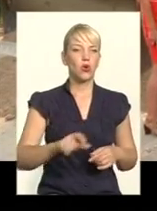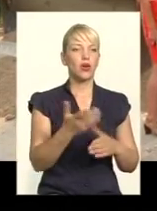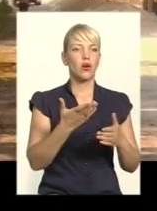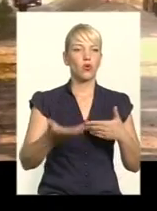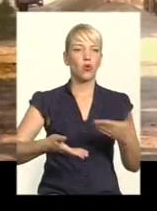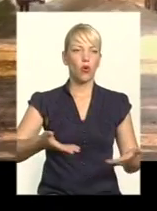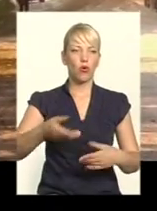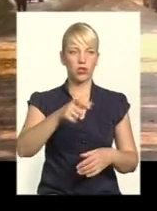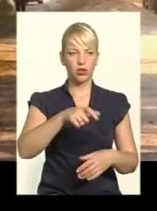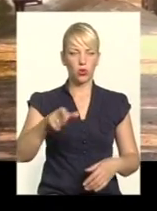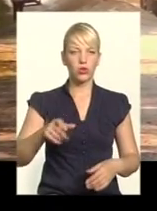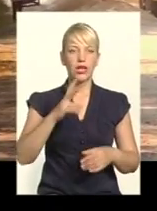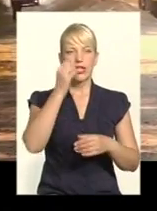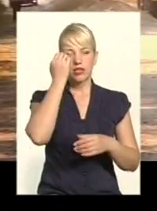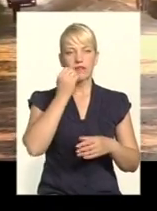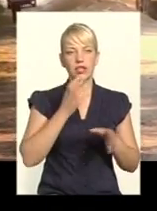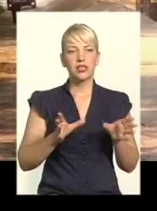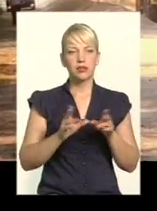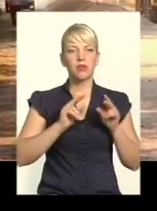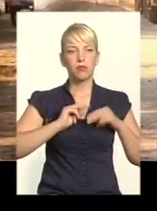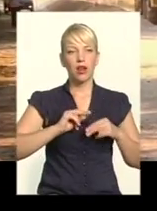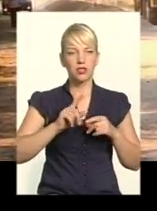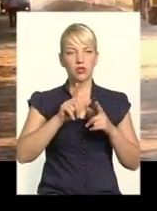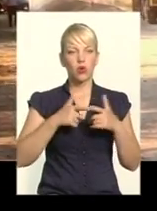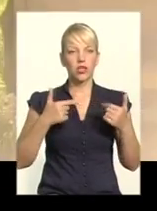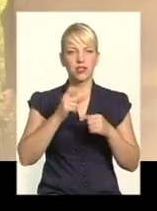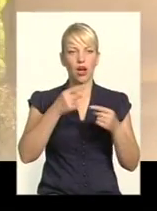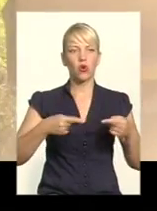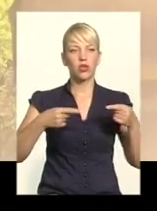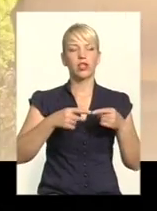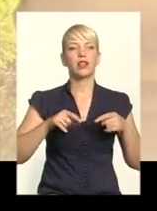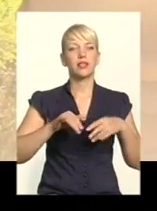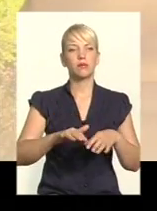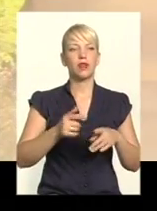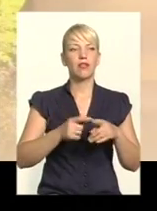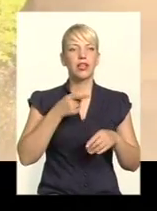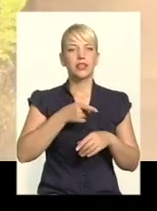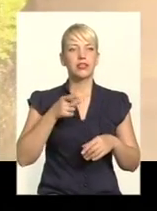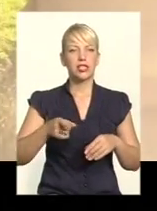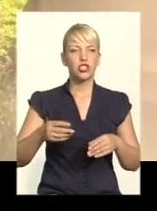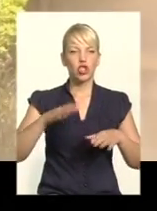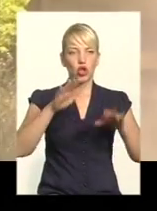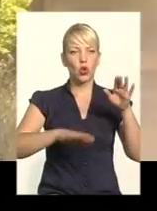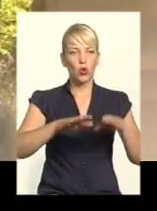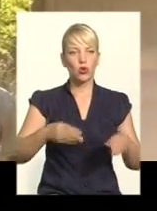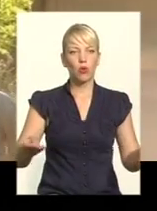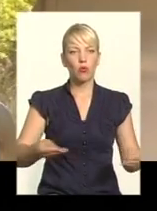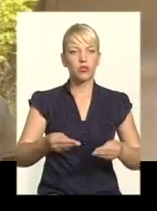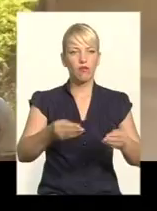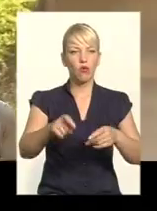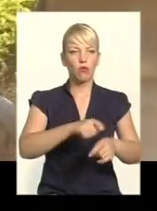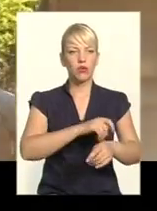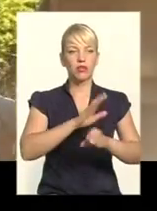ходять люди. Завдяки тісній співпраці з організацією за конкретні справи тисячі тонн посипкового матеріалу кожного року не просто